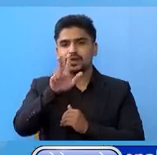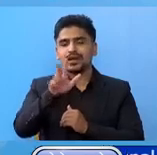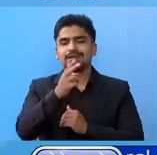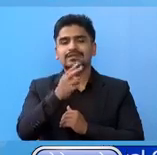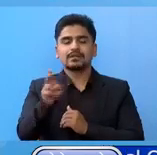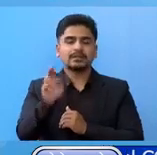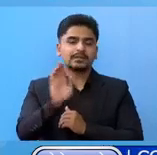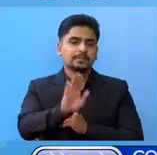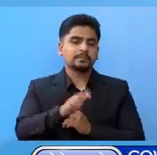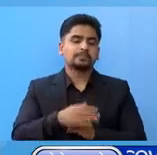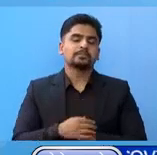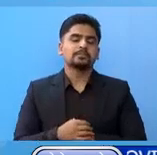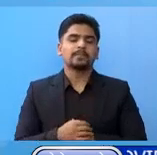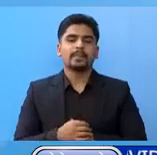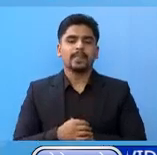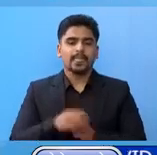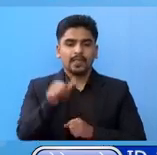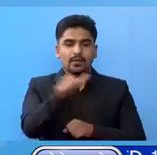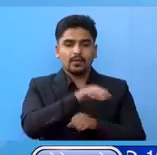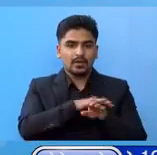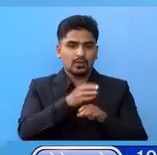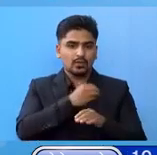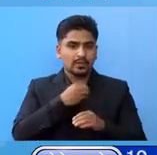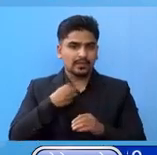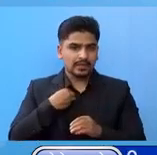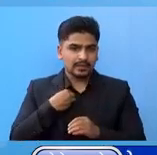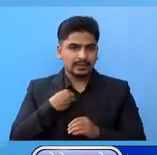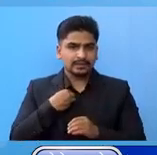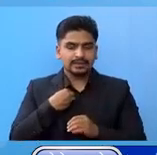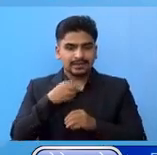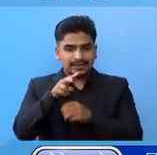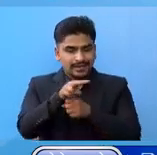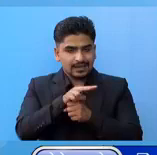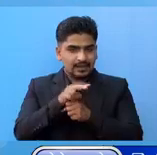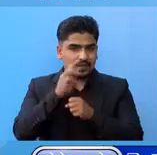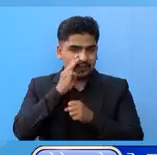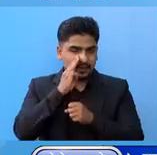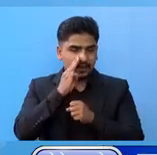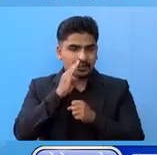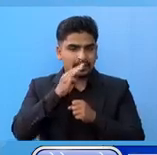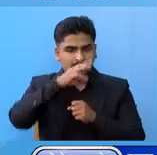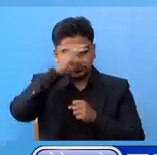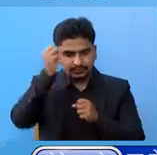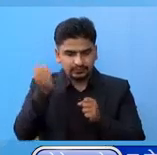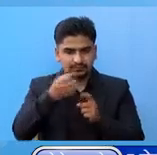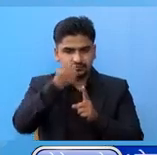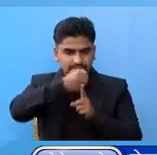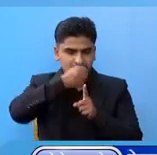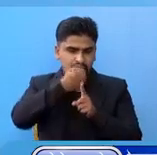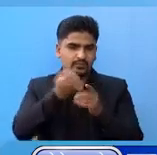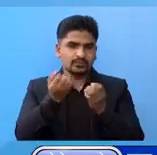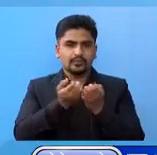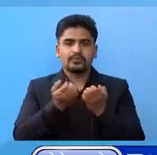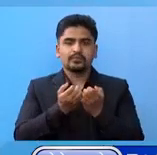हुनुँँँच वार को उपचार मां हेर्चाय मां अवरात्र खटिने